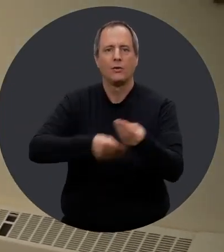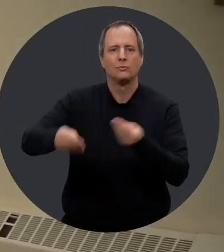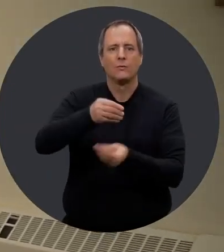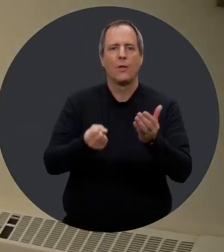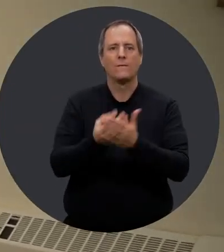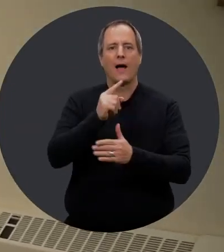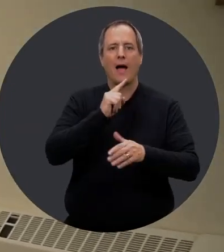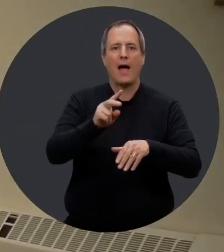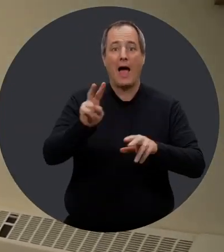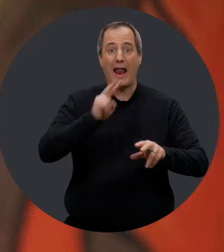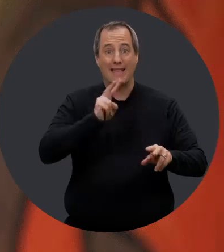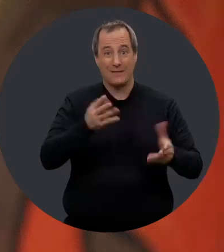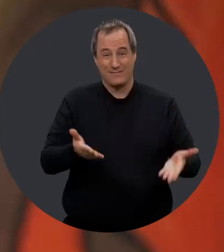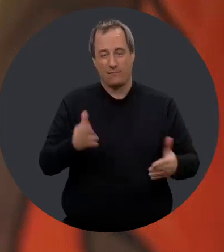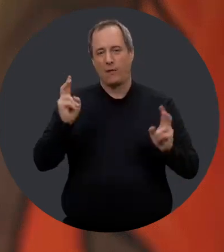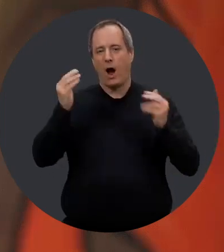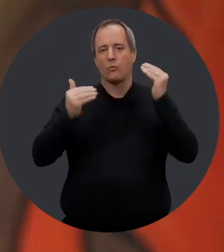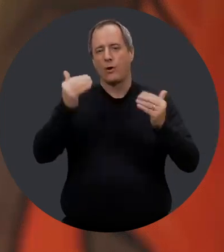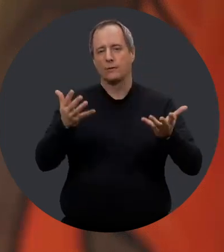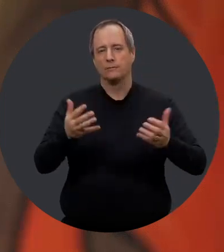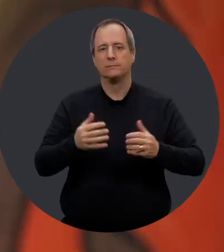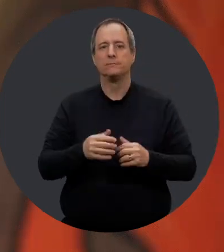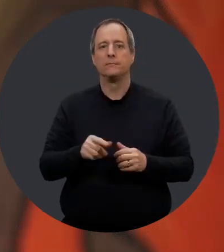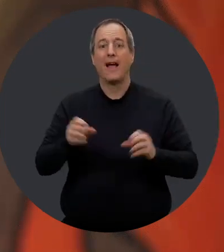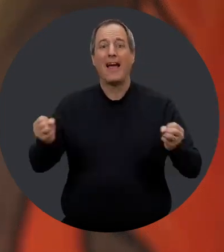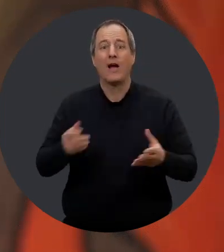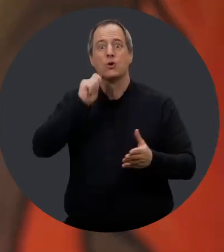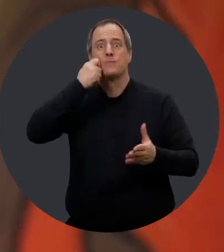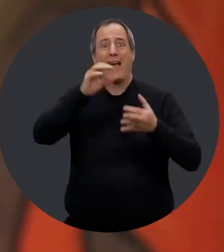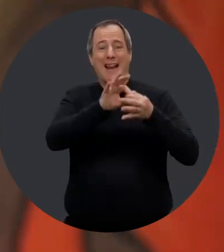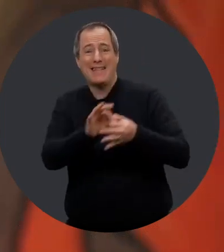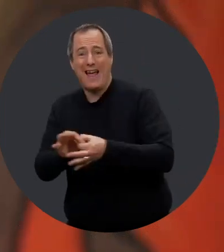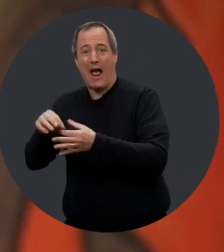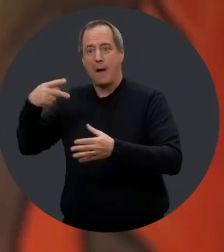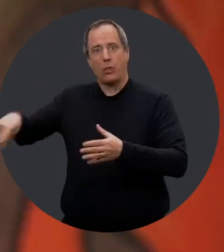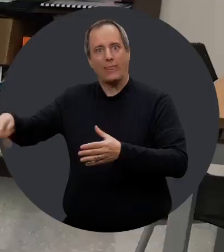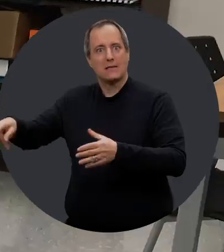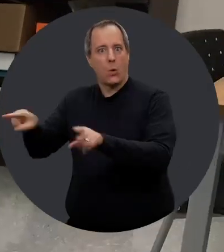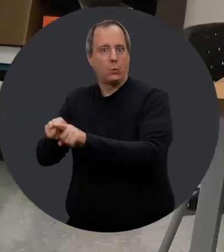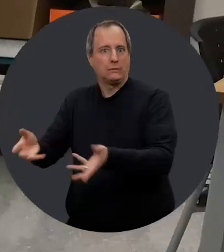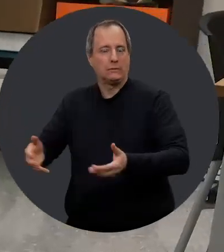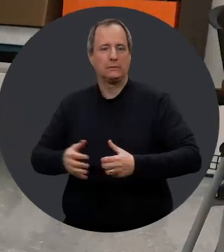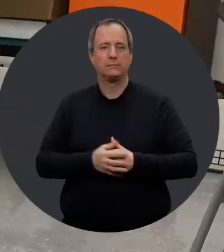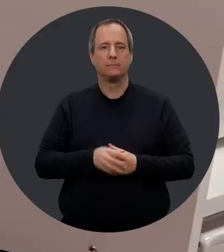permet d'échanger sur leur nouvelle réalité maintenant en tant qu'adultes, puis ça crée un super lien d'appartenance aussi en même temps.